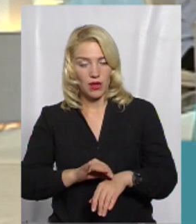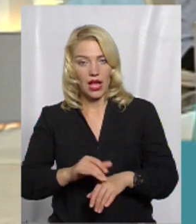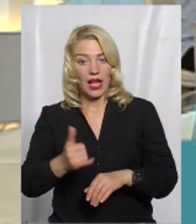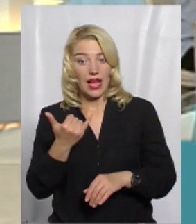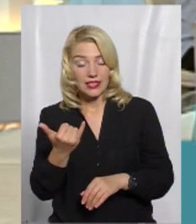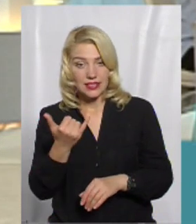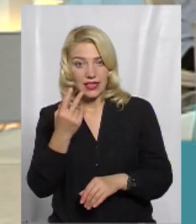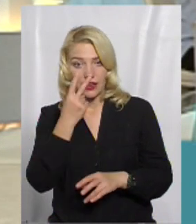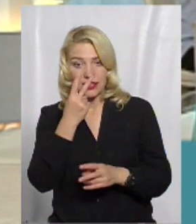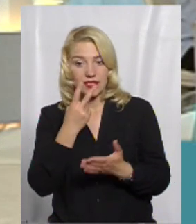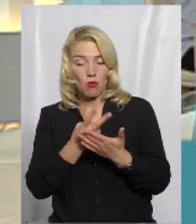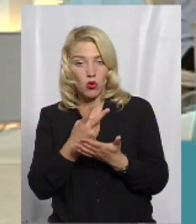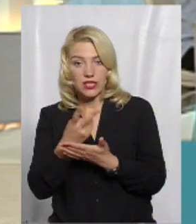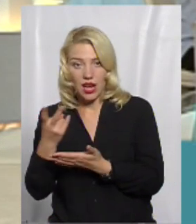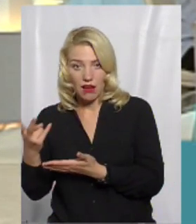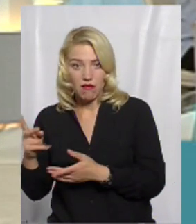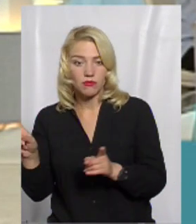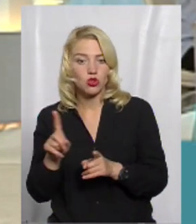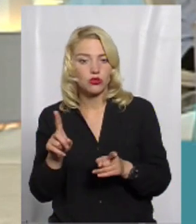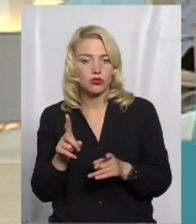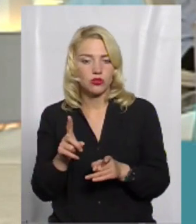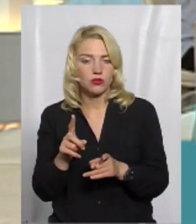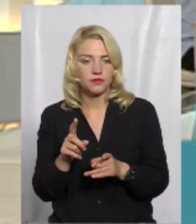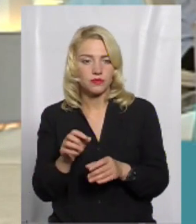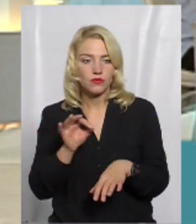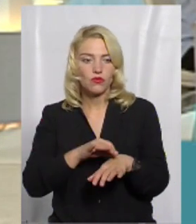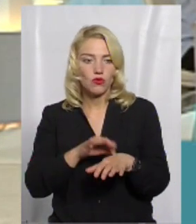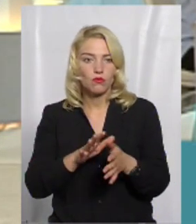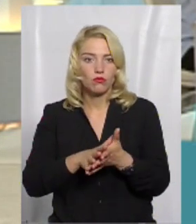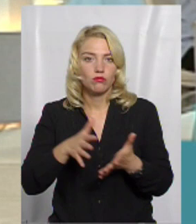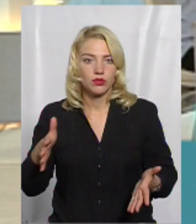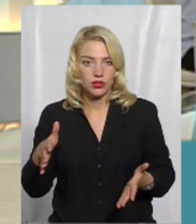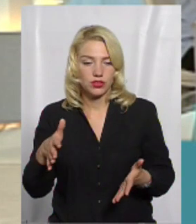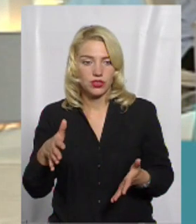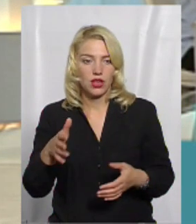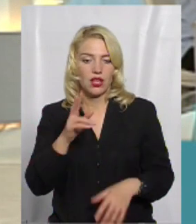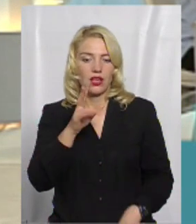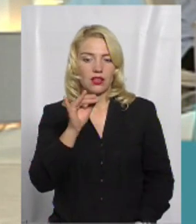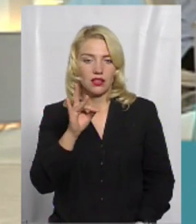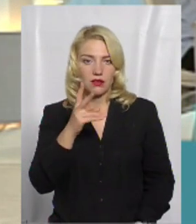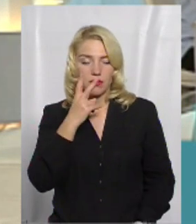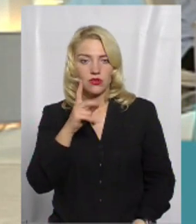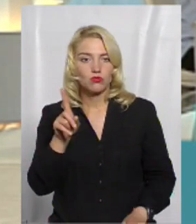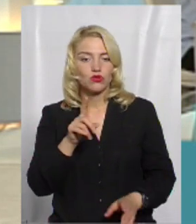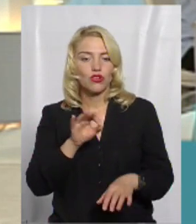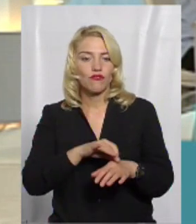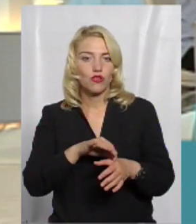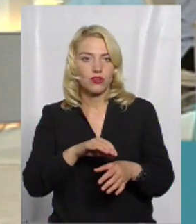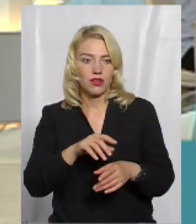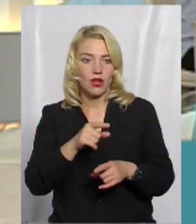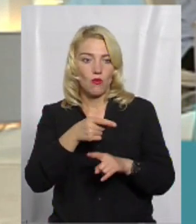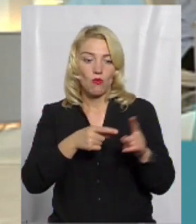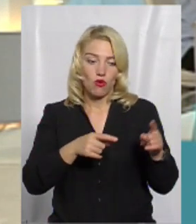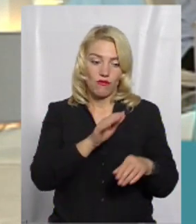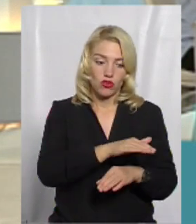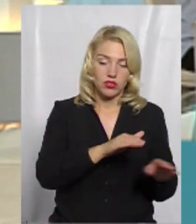ми спостерігаємо, що в основному хворіють навіть на тому кори. Ми бачили, хворіє половина